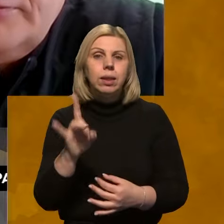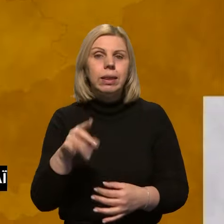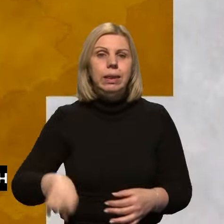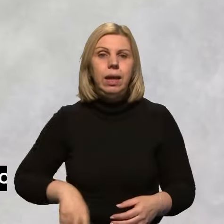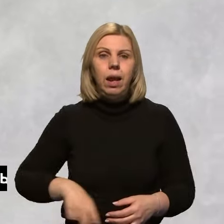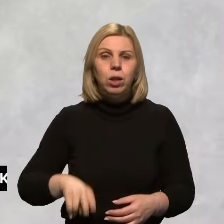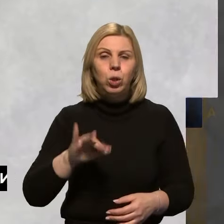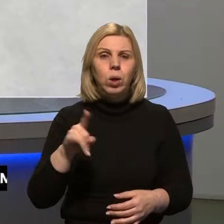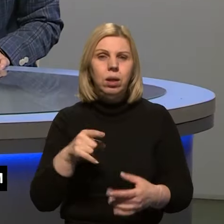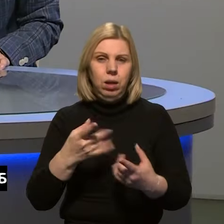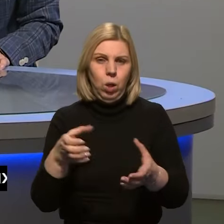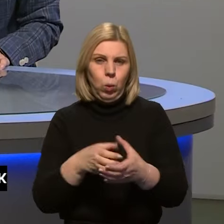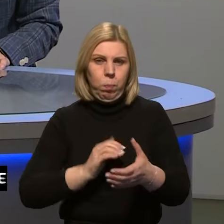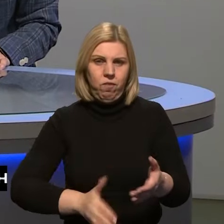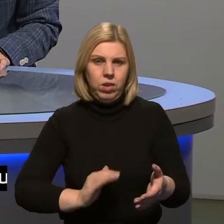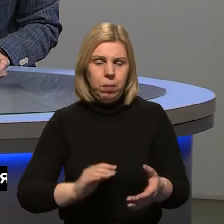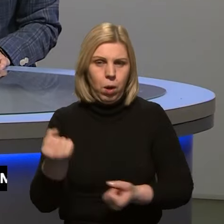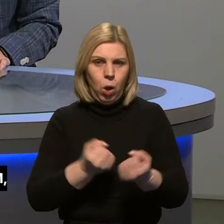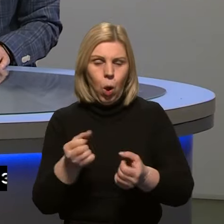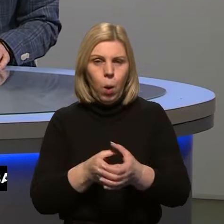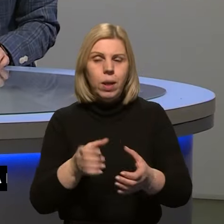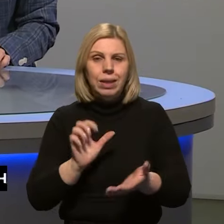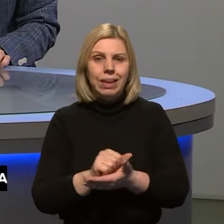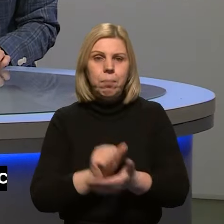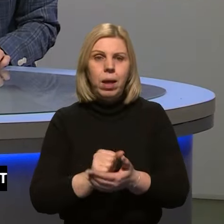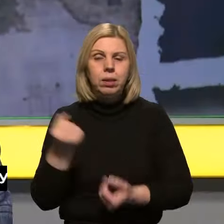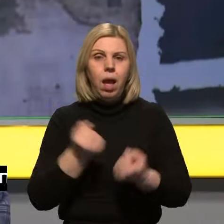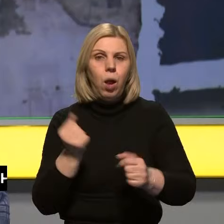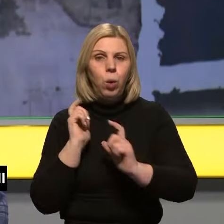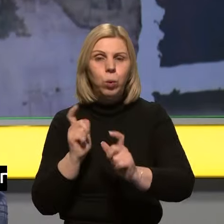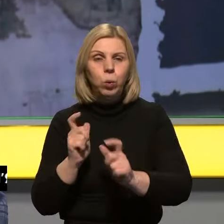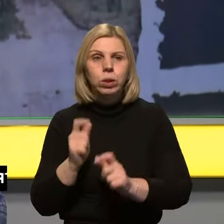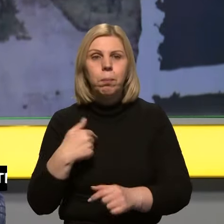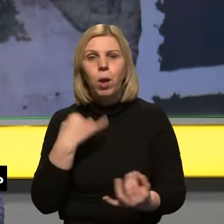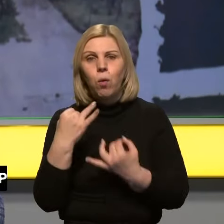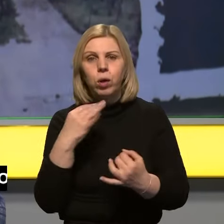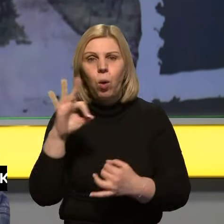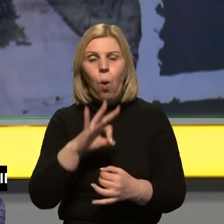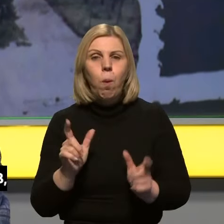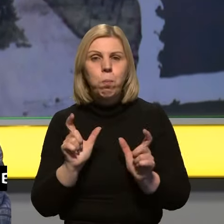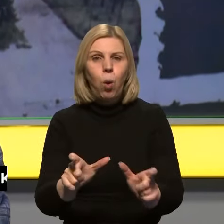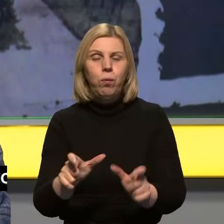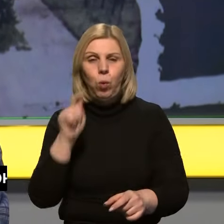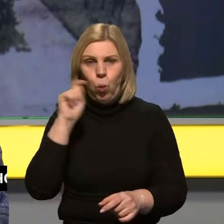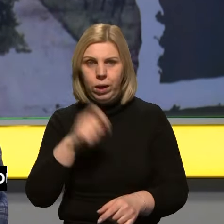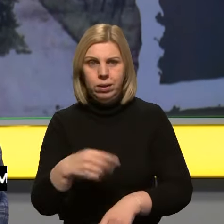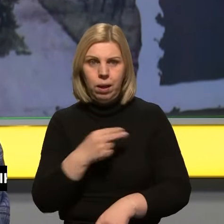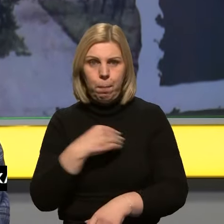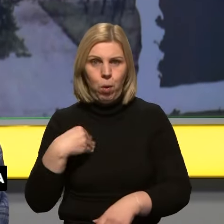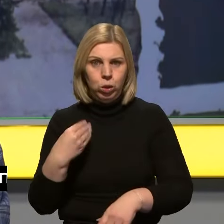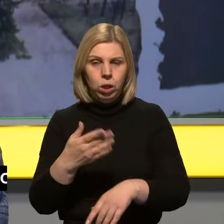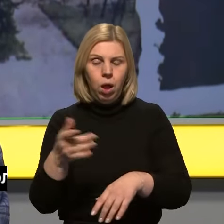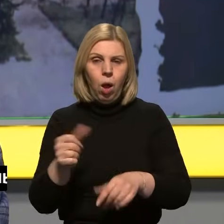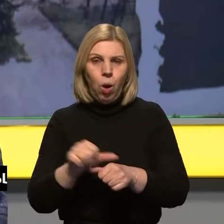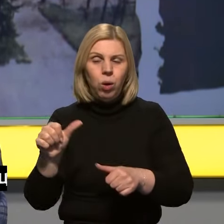директор ТОВ «Транспромгруп», компанії, яка займається автоперевезеннями. Ми говорили про блокування українсько-польського кордону